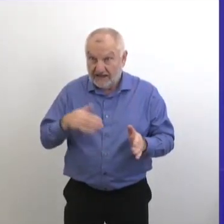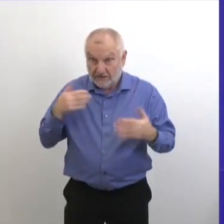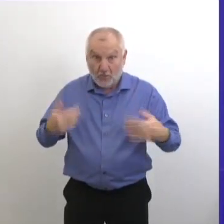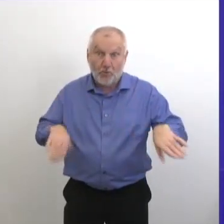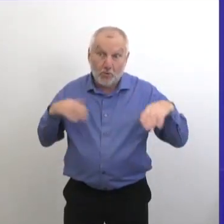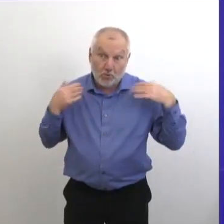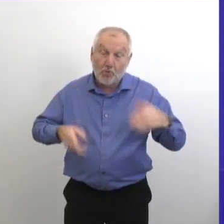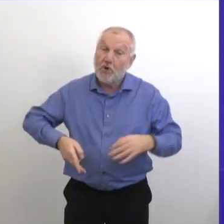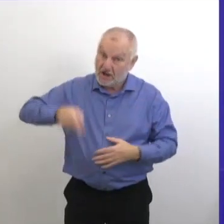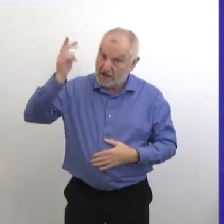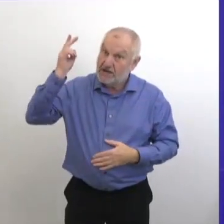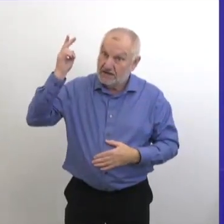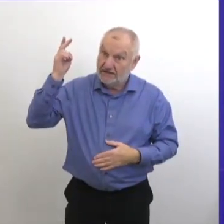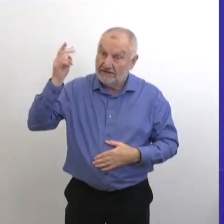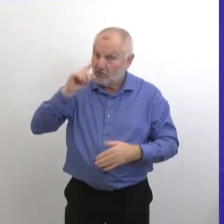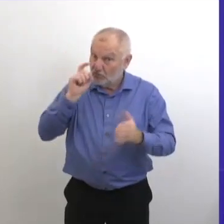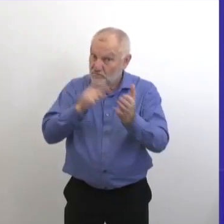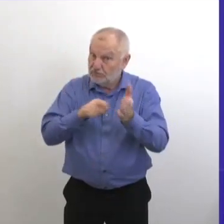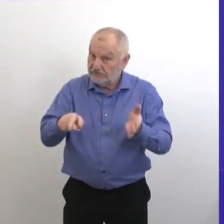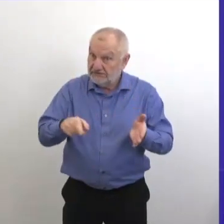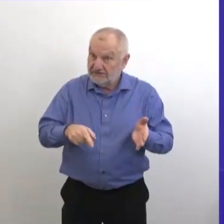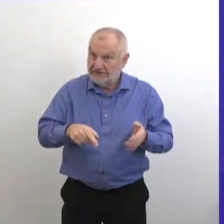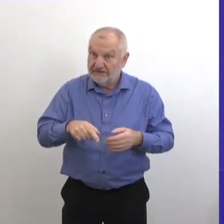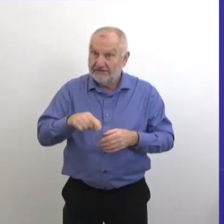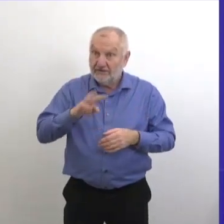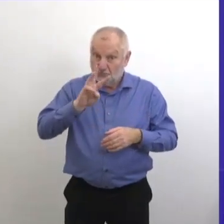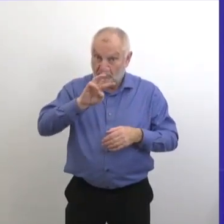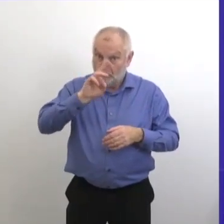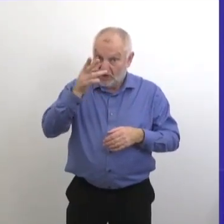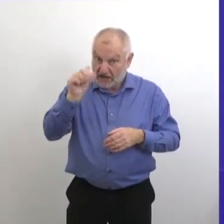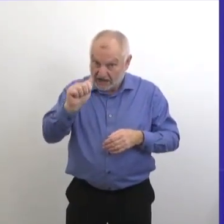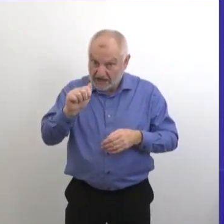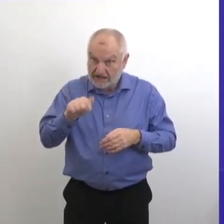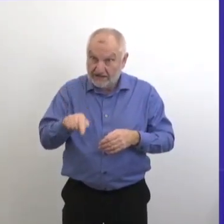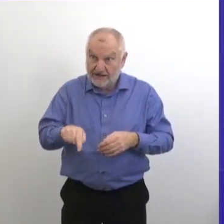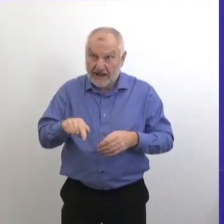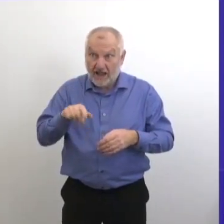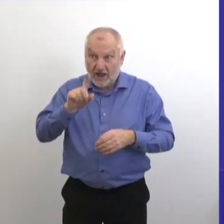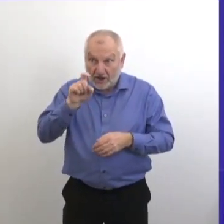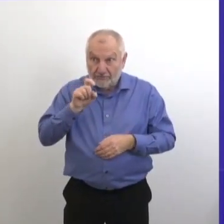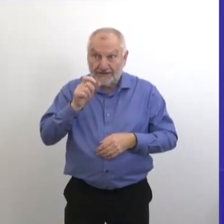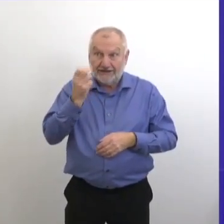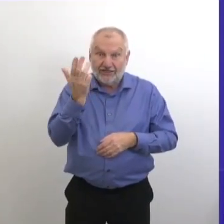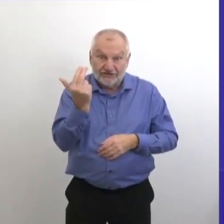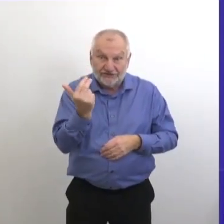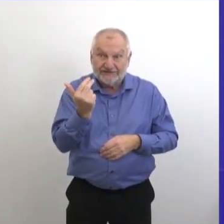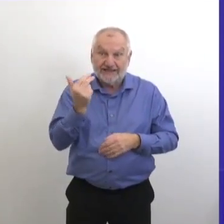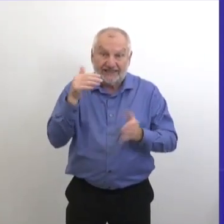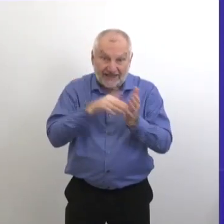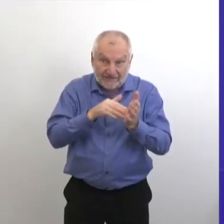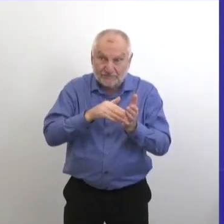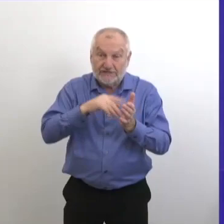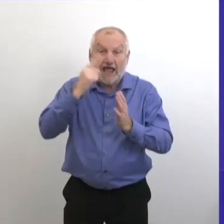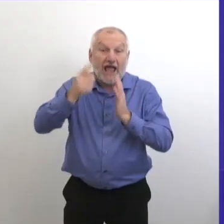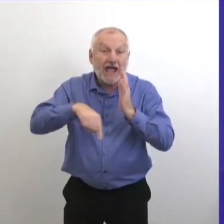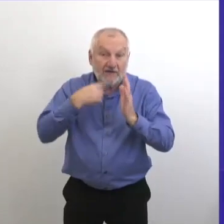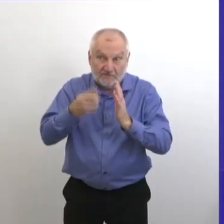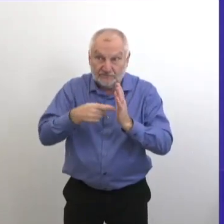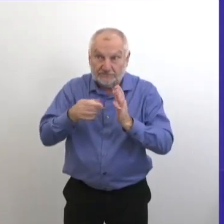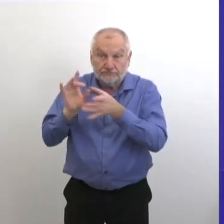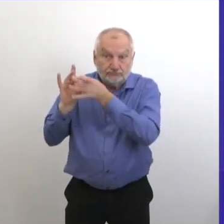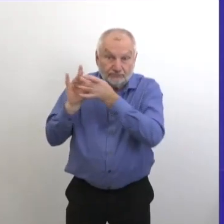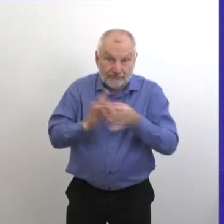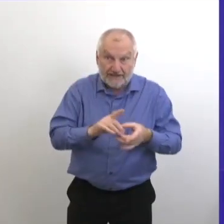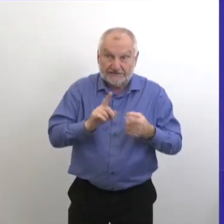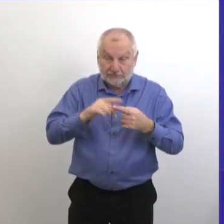dans la région de Winnipeg. À peu près, on a perdu à peu près 113 000